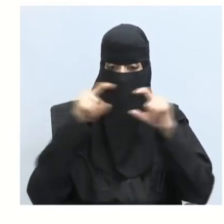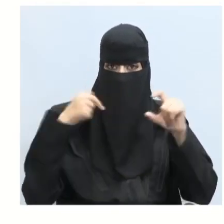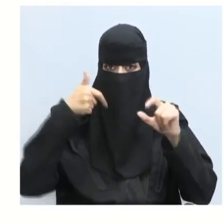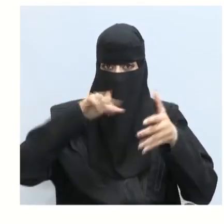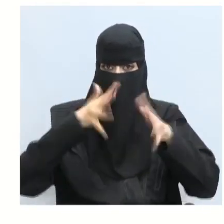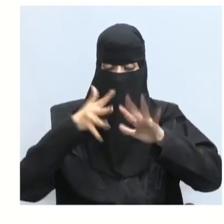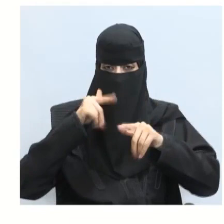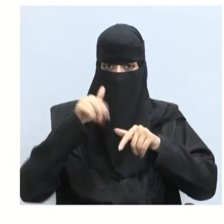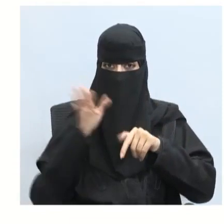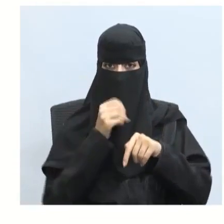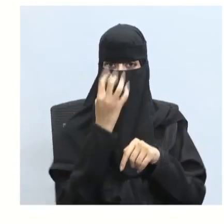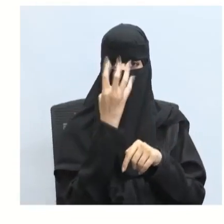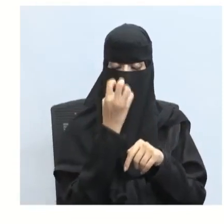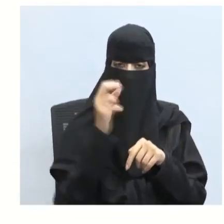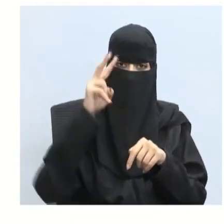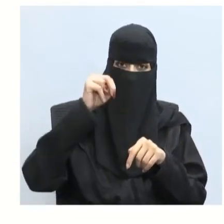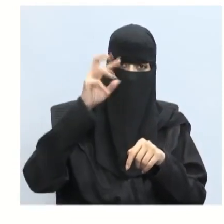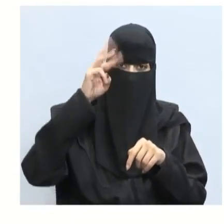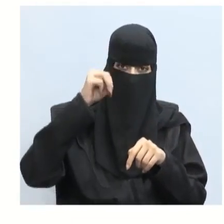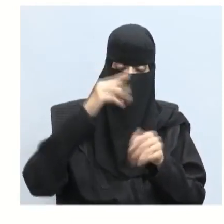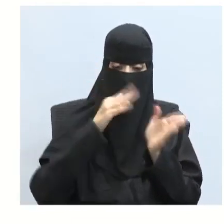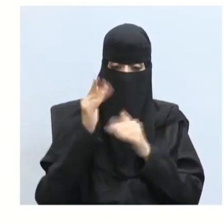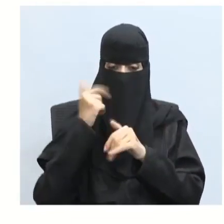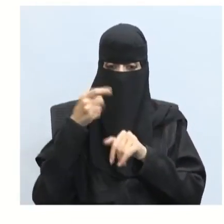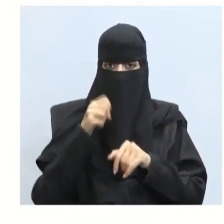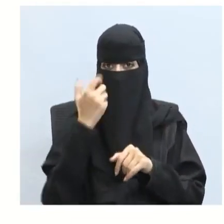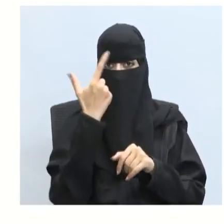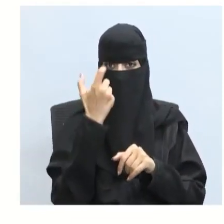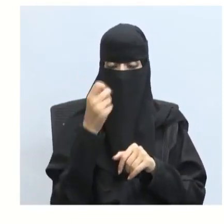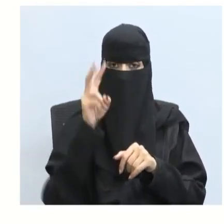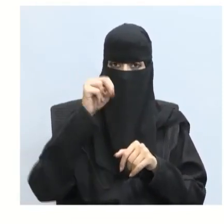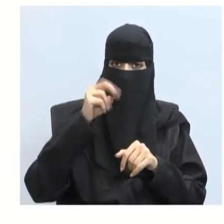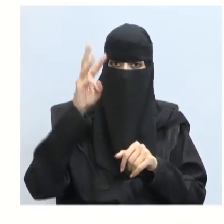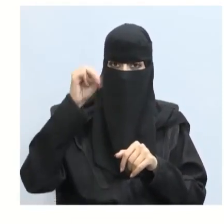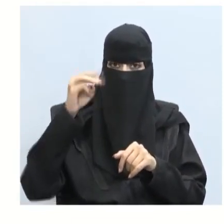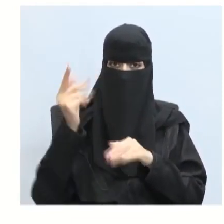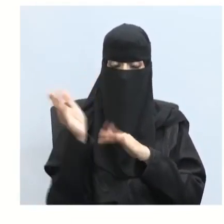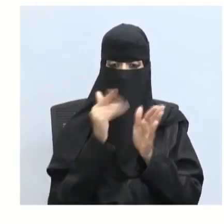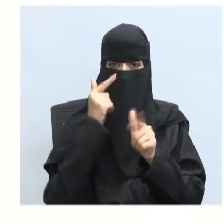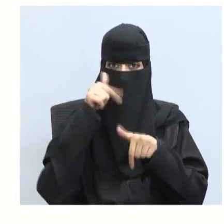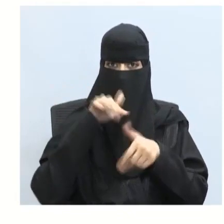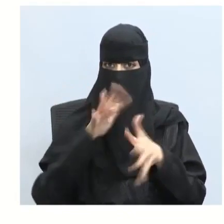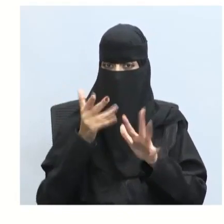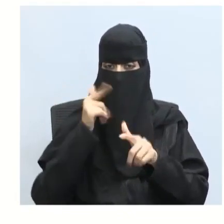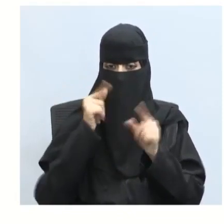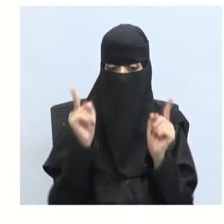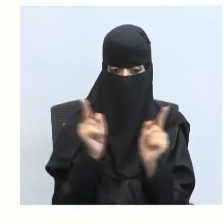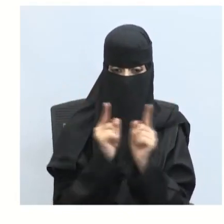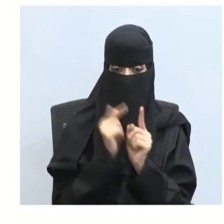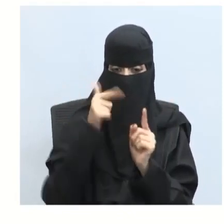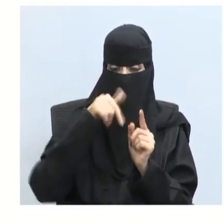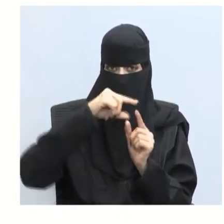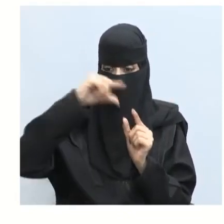يتراوح بين 400 نانومتر إلى 700 نانومتر ما أقصر الأطوال